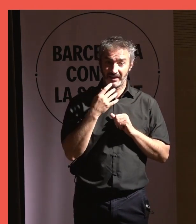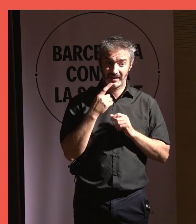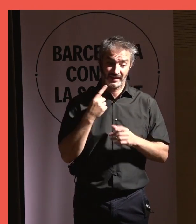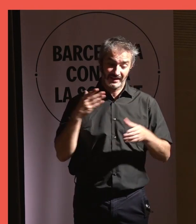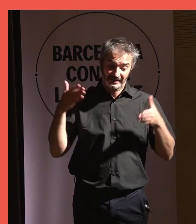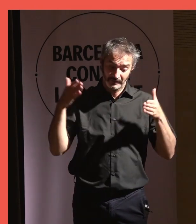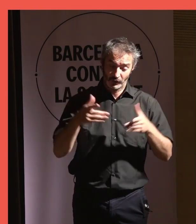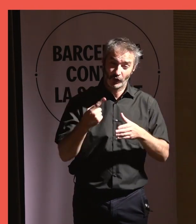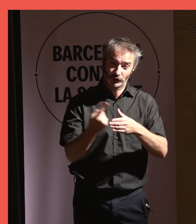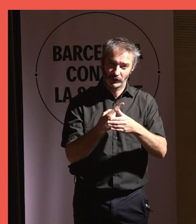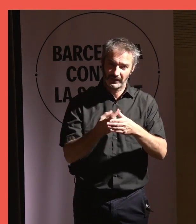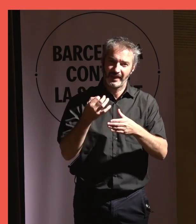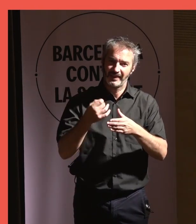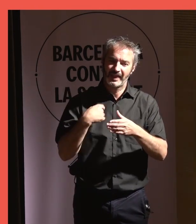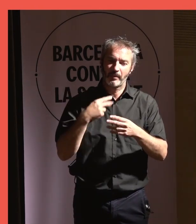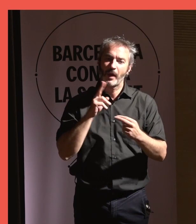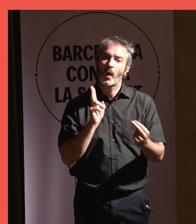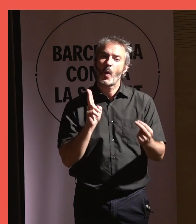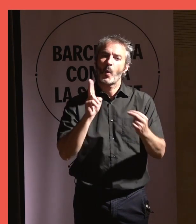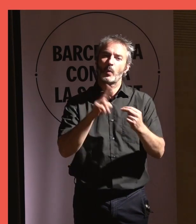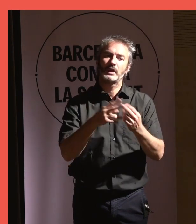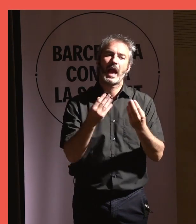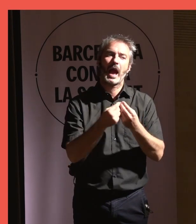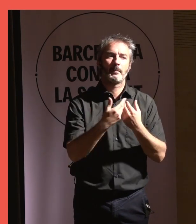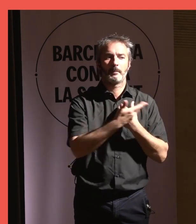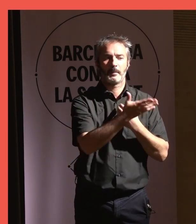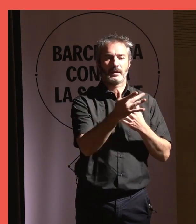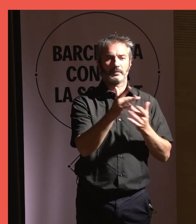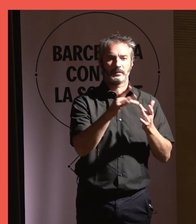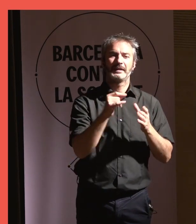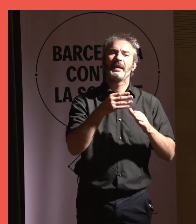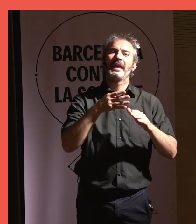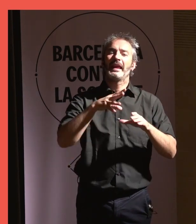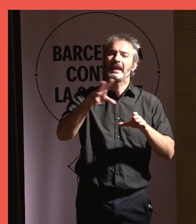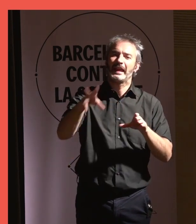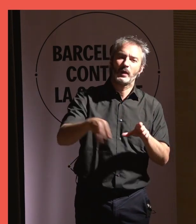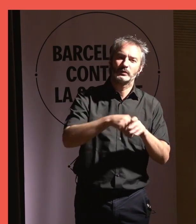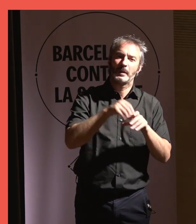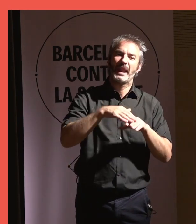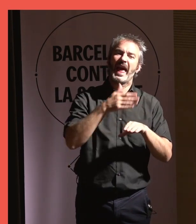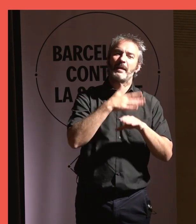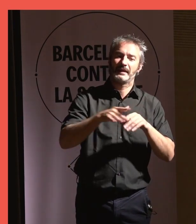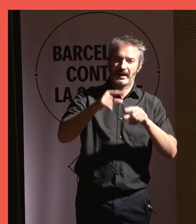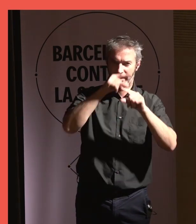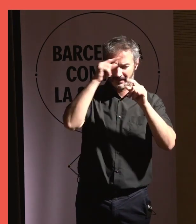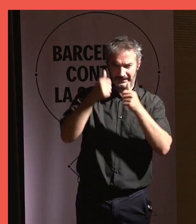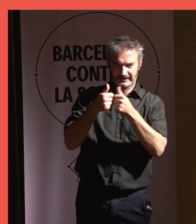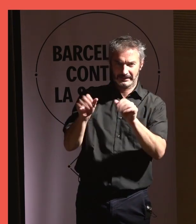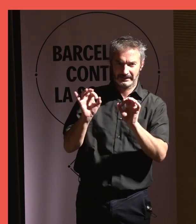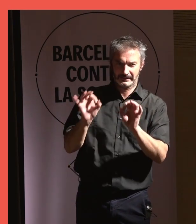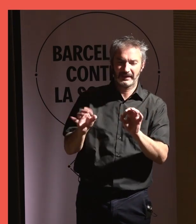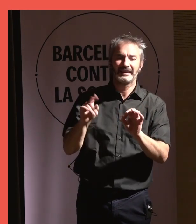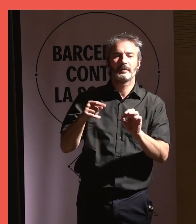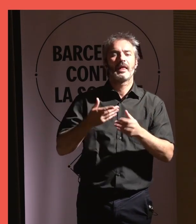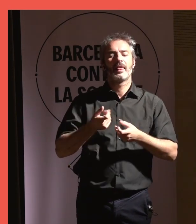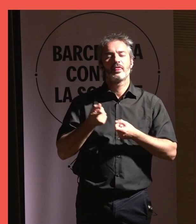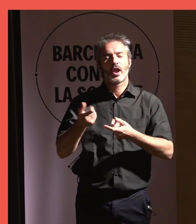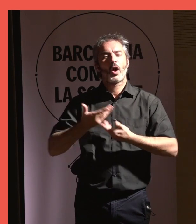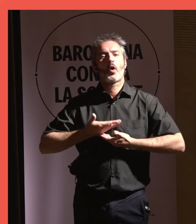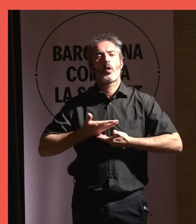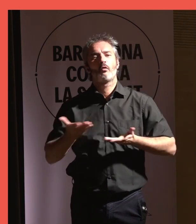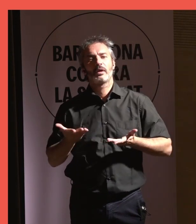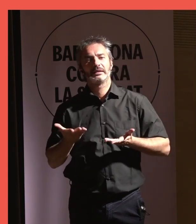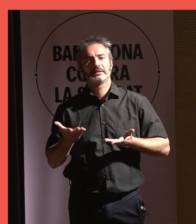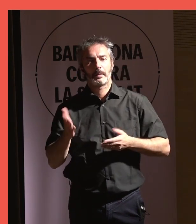soledat han de tenir en compte la connexió amb la ciutadania, la inclusivitat per evitar l'estigmatització i generar confiança